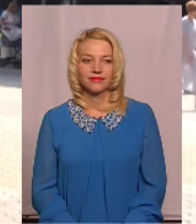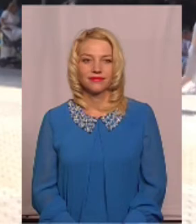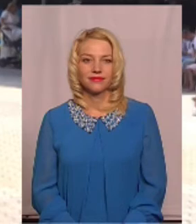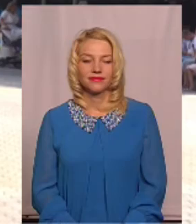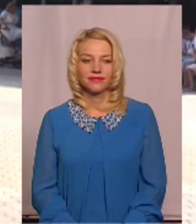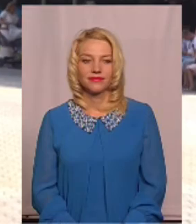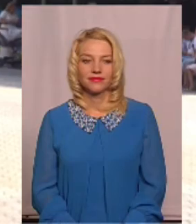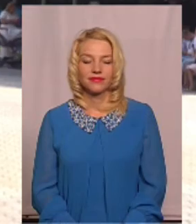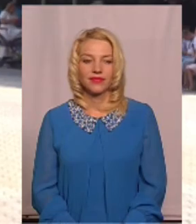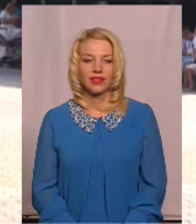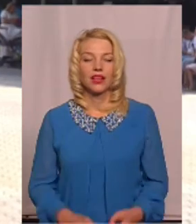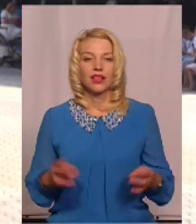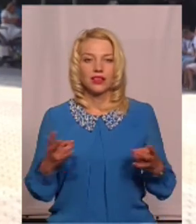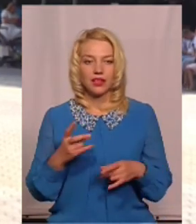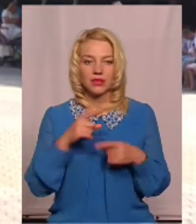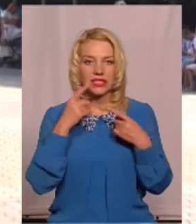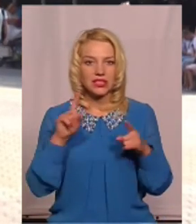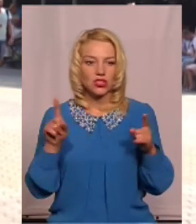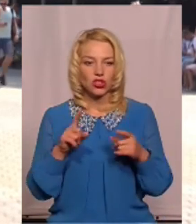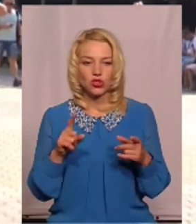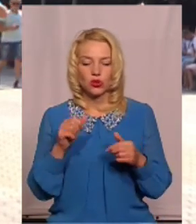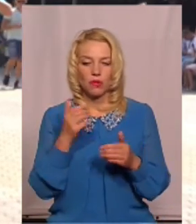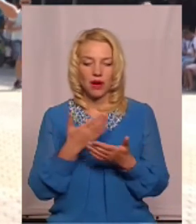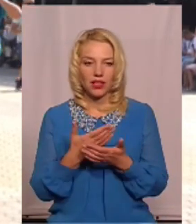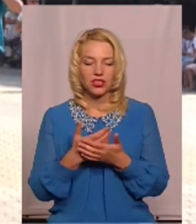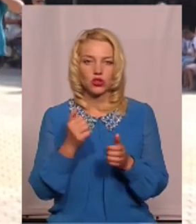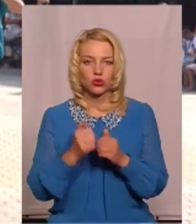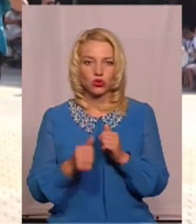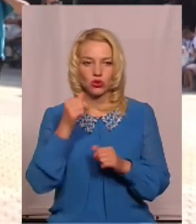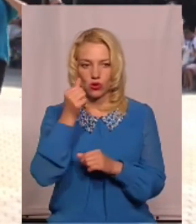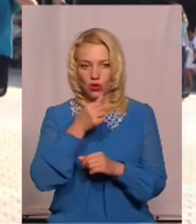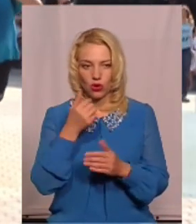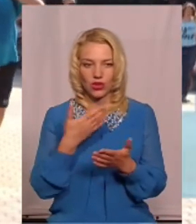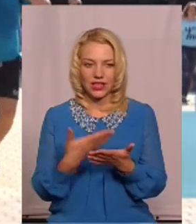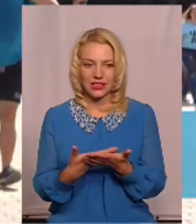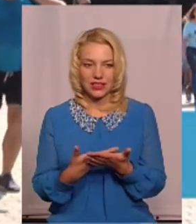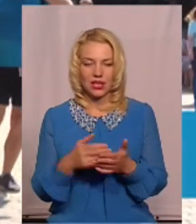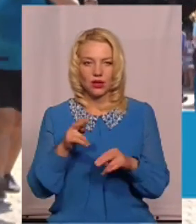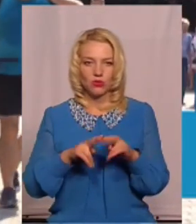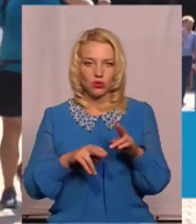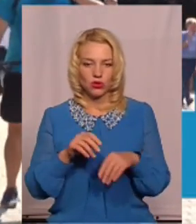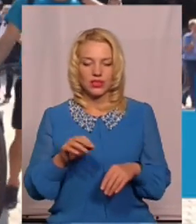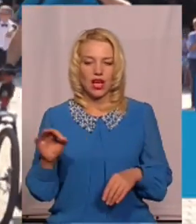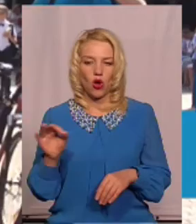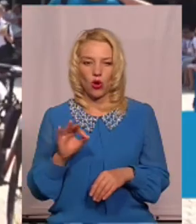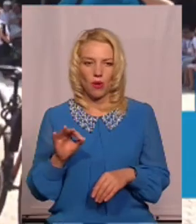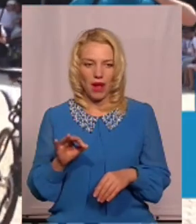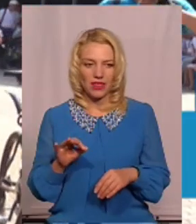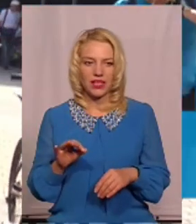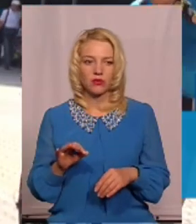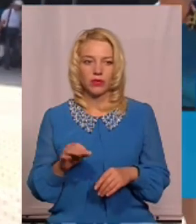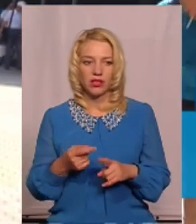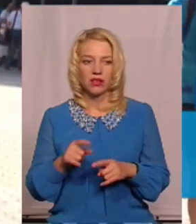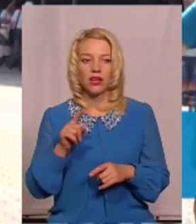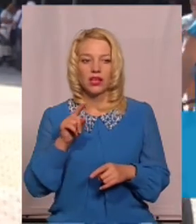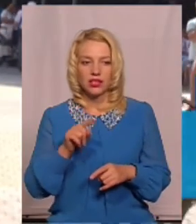Варто зазначити, що практично кожного року десь будується громадське обирання у місті Хмельницькому.